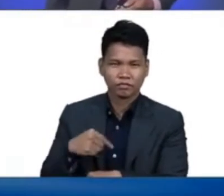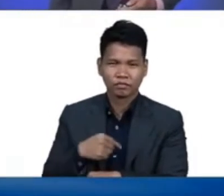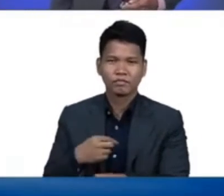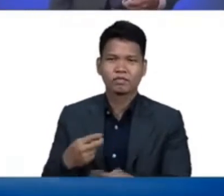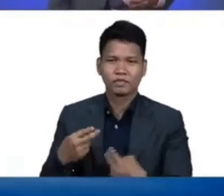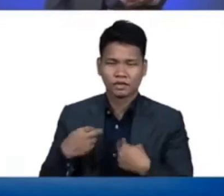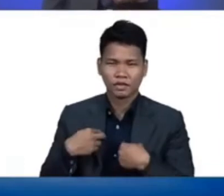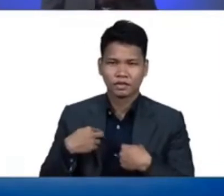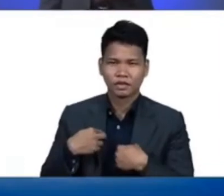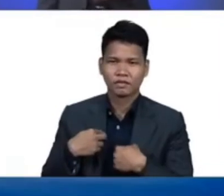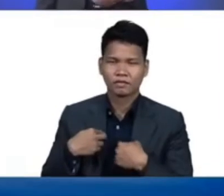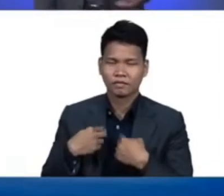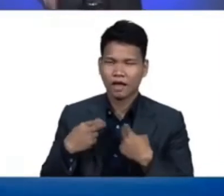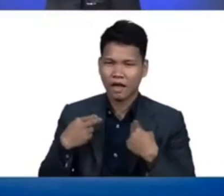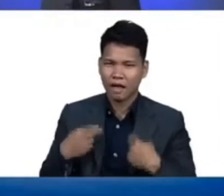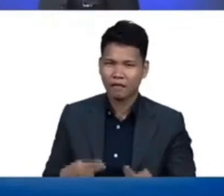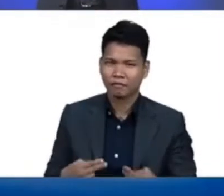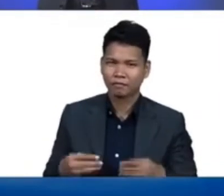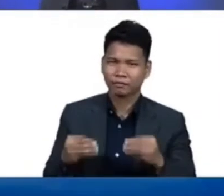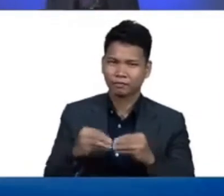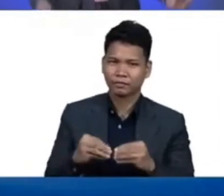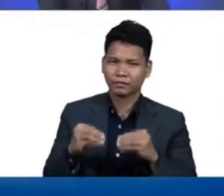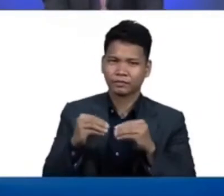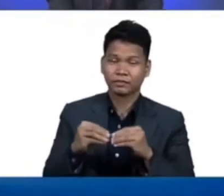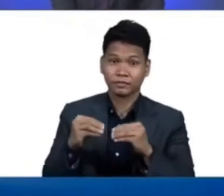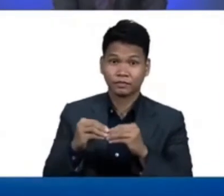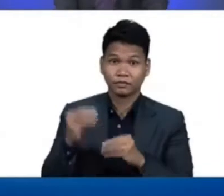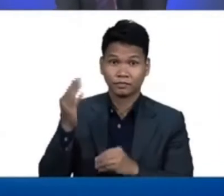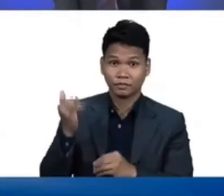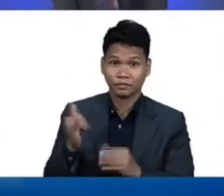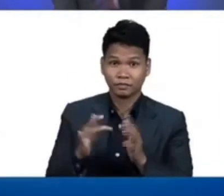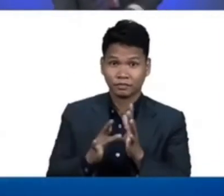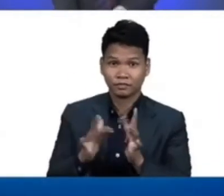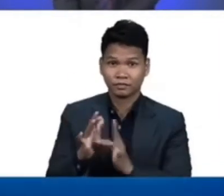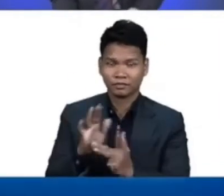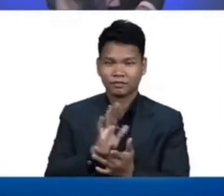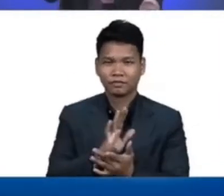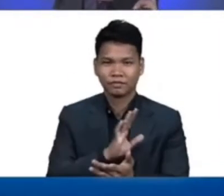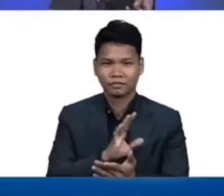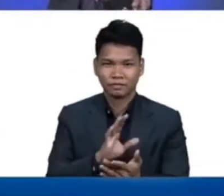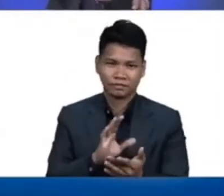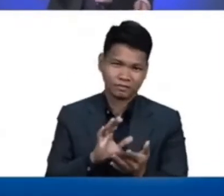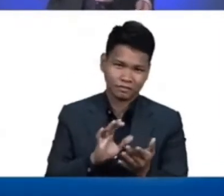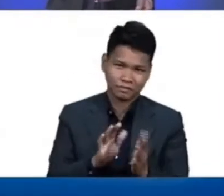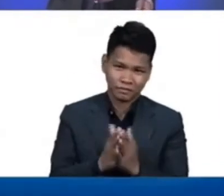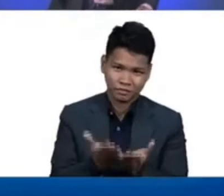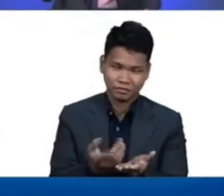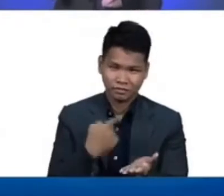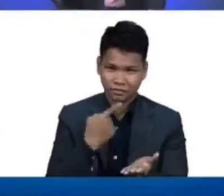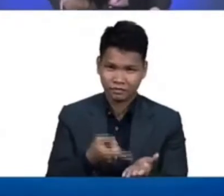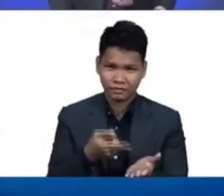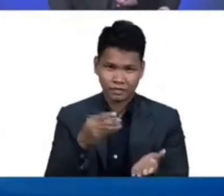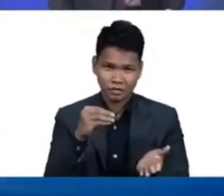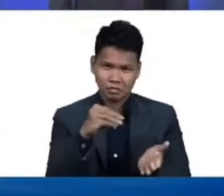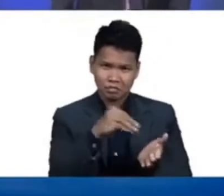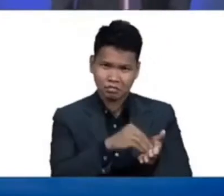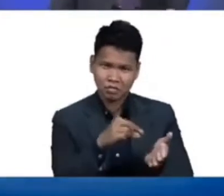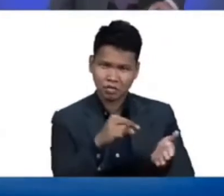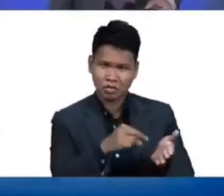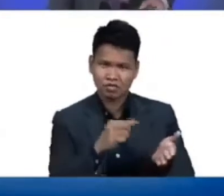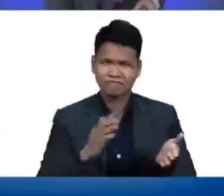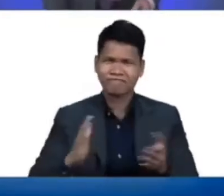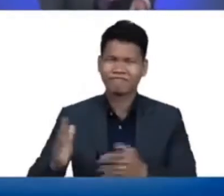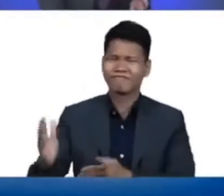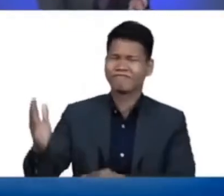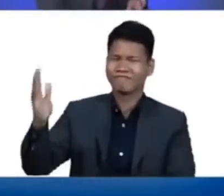having a healthier life. Dahil, the Bible said, kung titignan po natin yung original na prescription